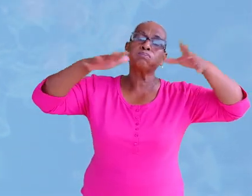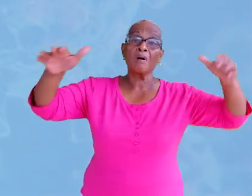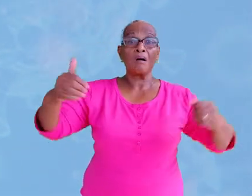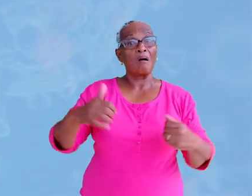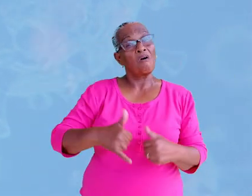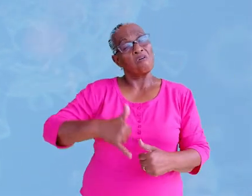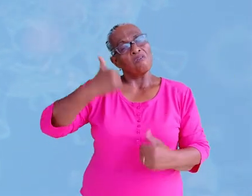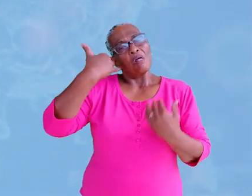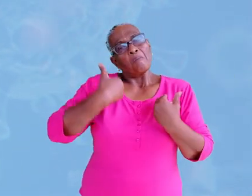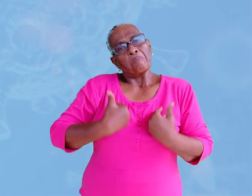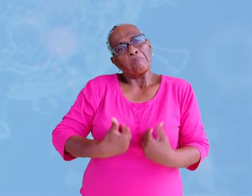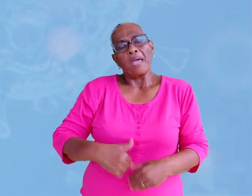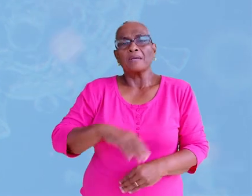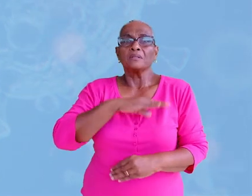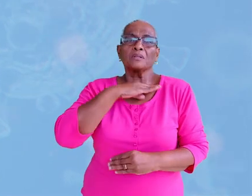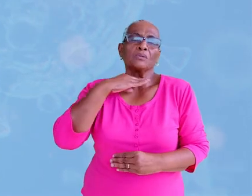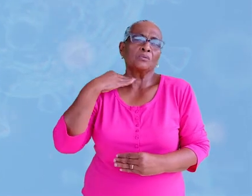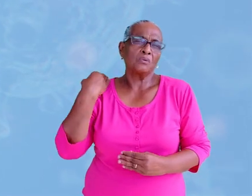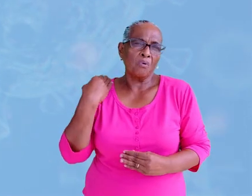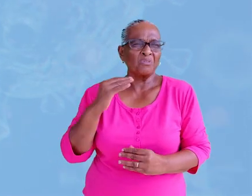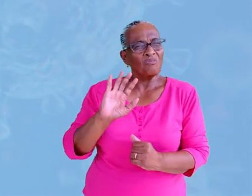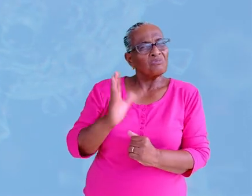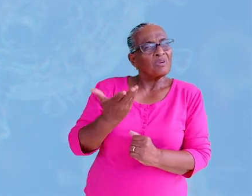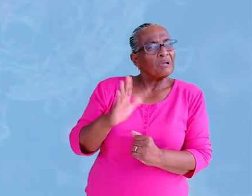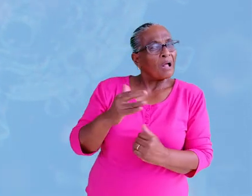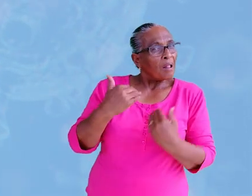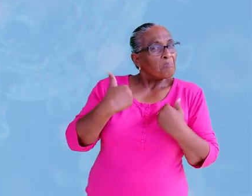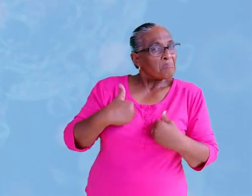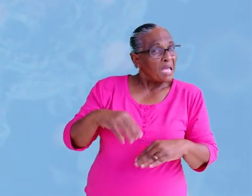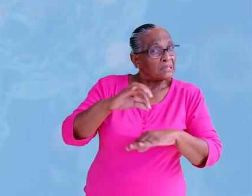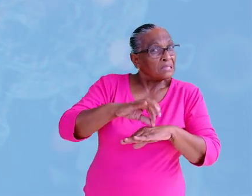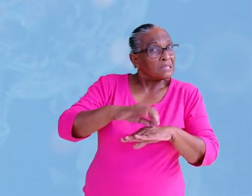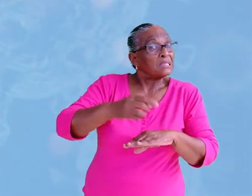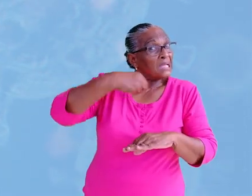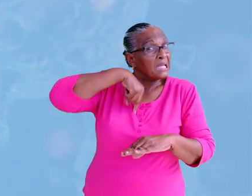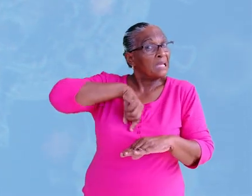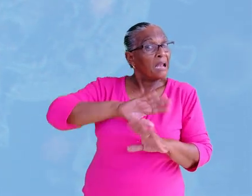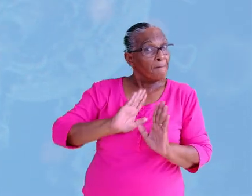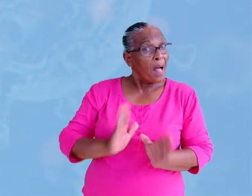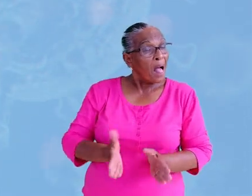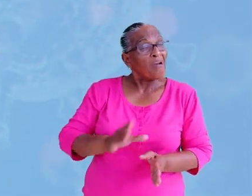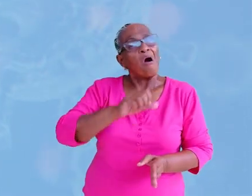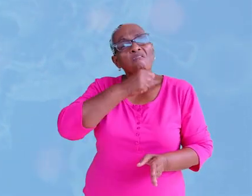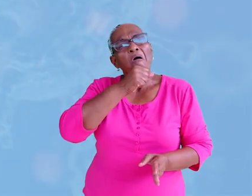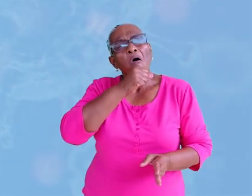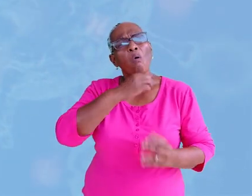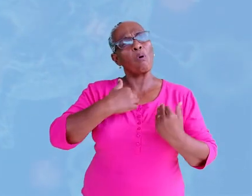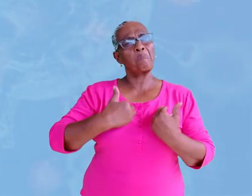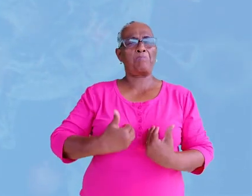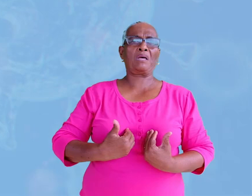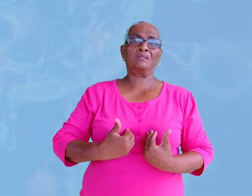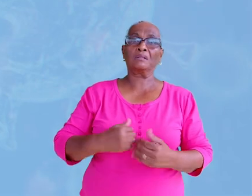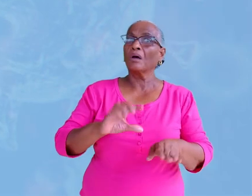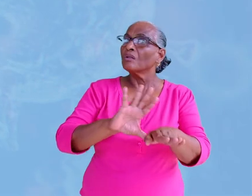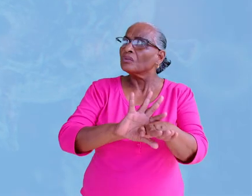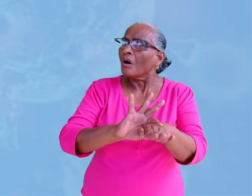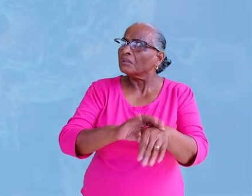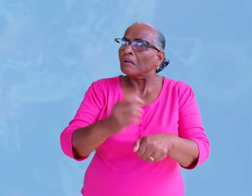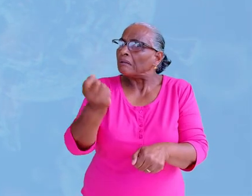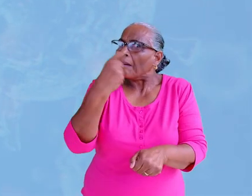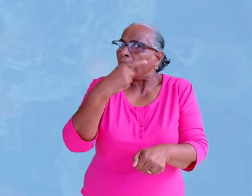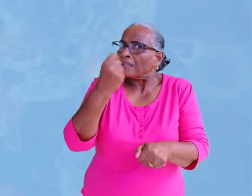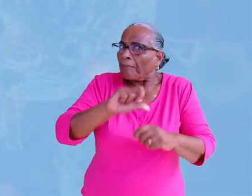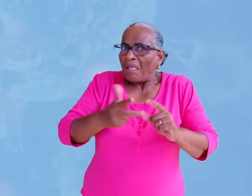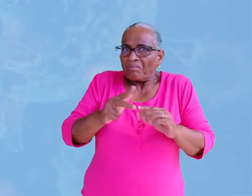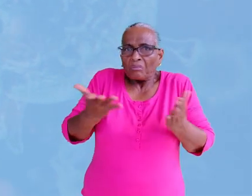veel mensen eraan doodgaan, vooral mensen die al ziek zijn en seniorenburgers, dokteren er